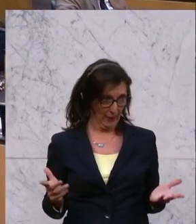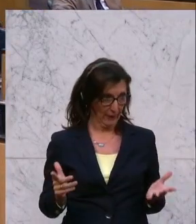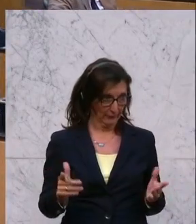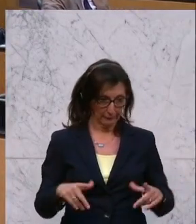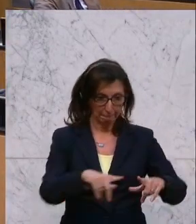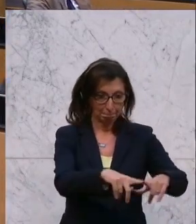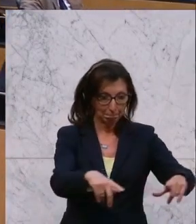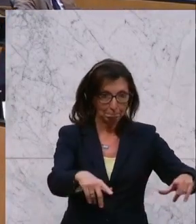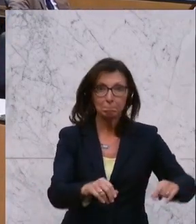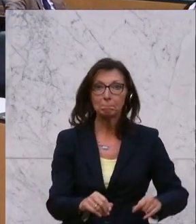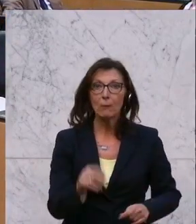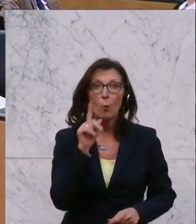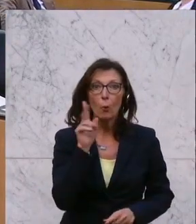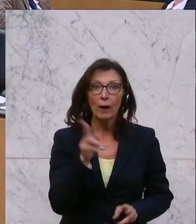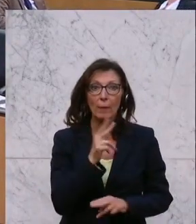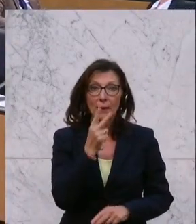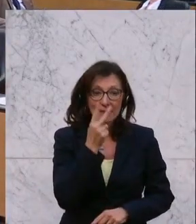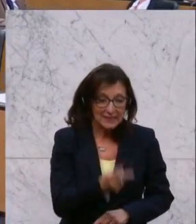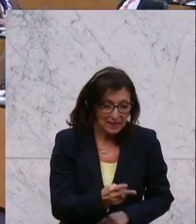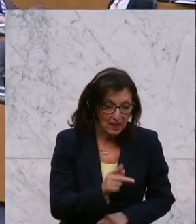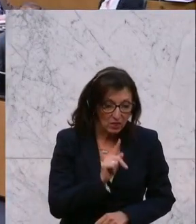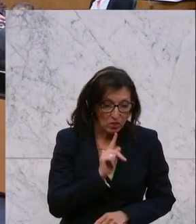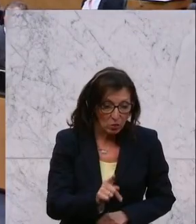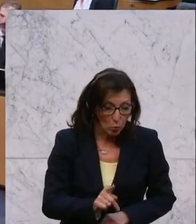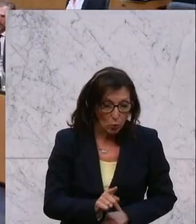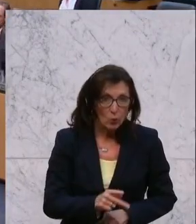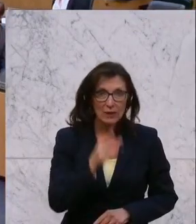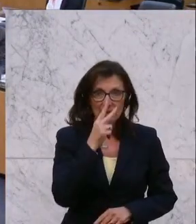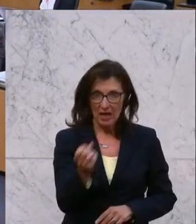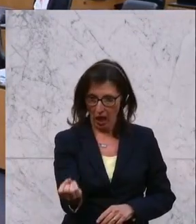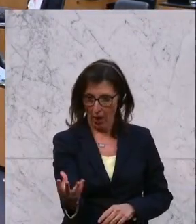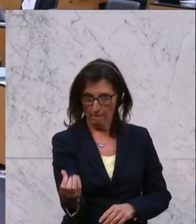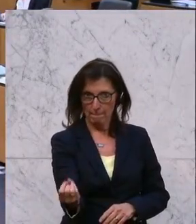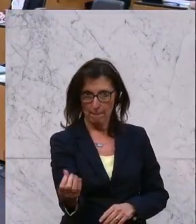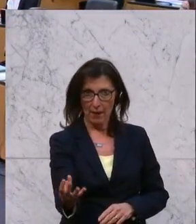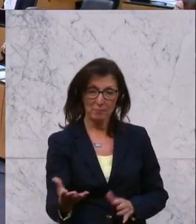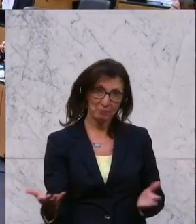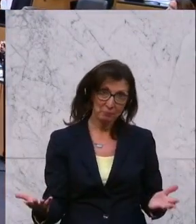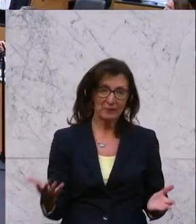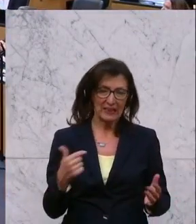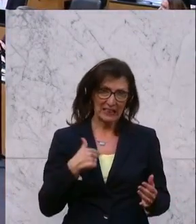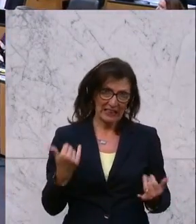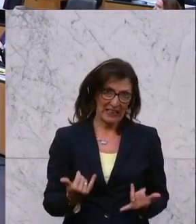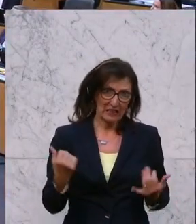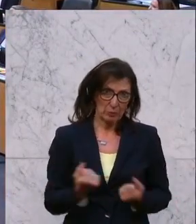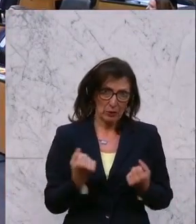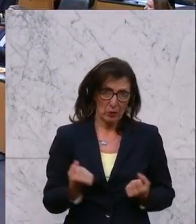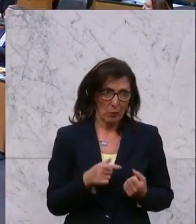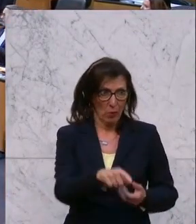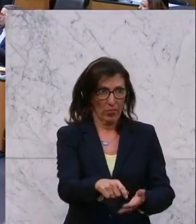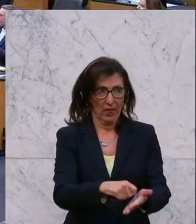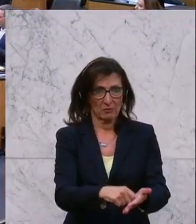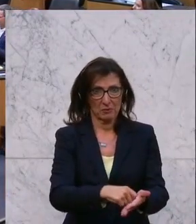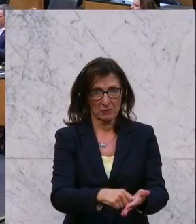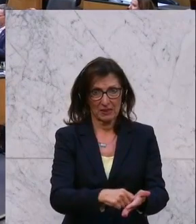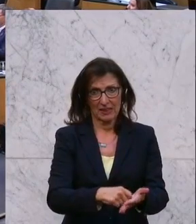Das Pult ist nicht sichtbar, Sie haben nur die Minute des Lampen, leuchtet. Wir versuchen das zu beheben, aber das